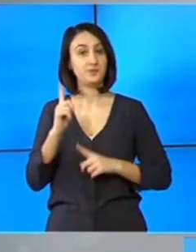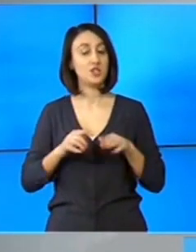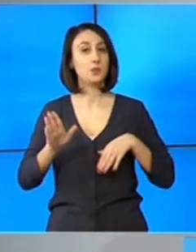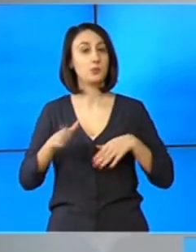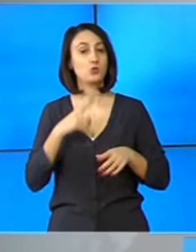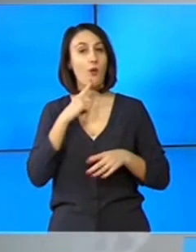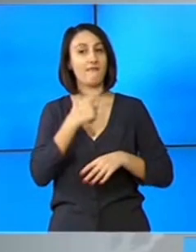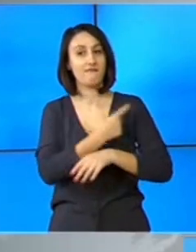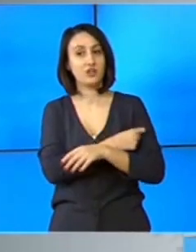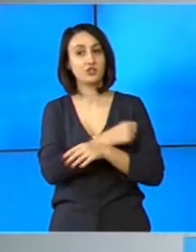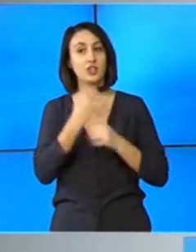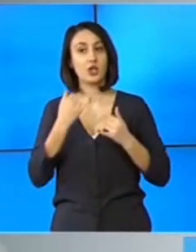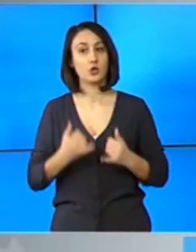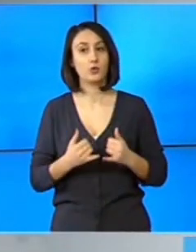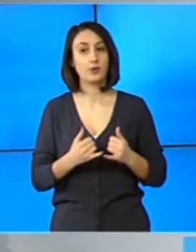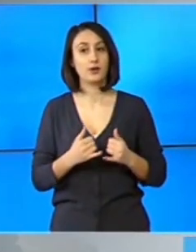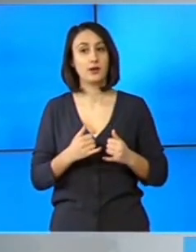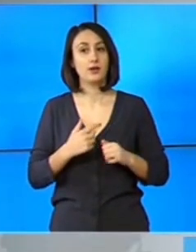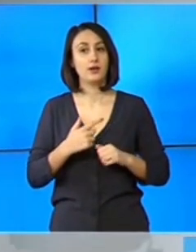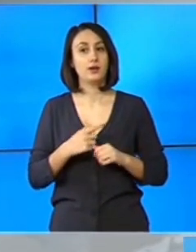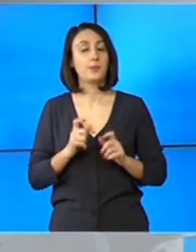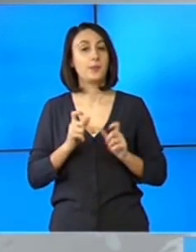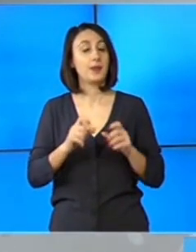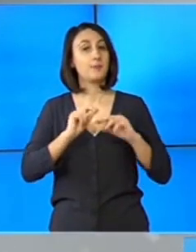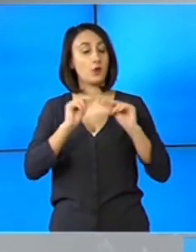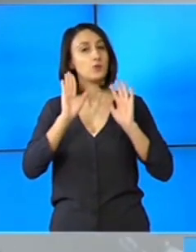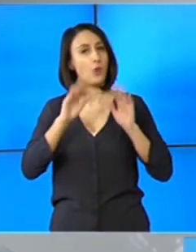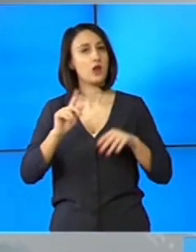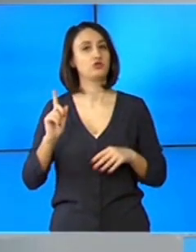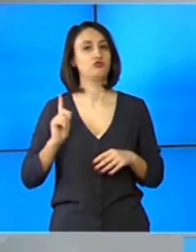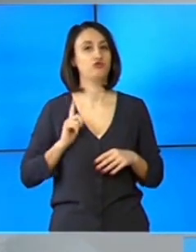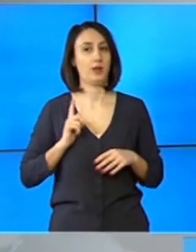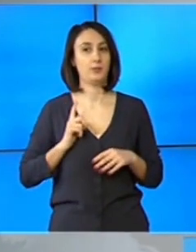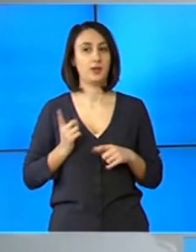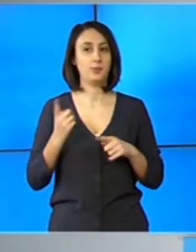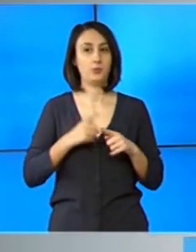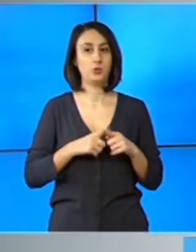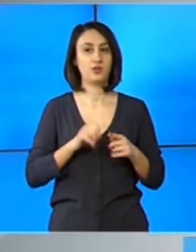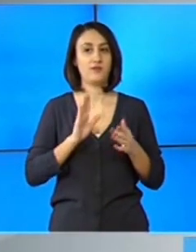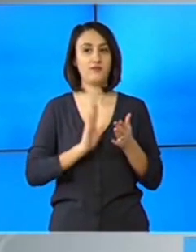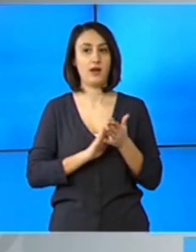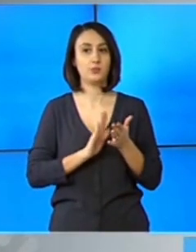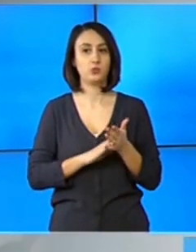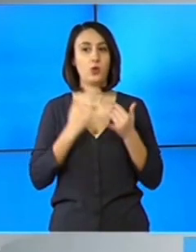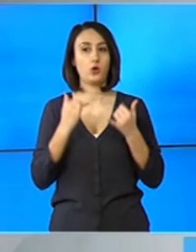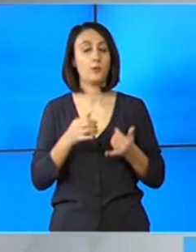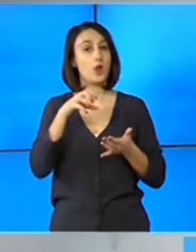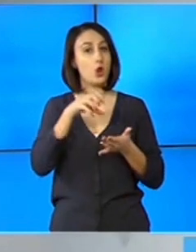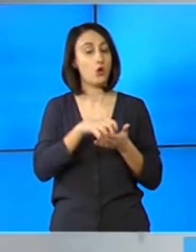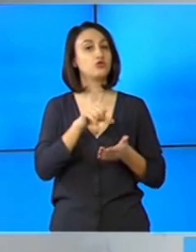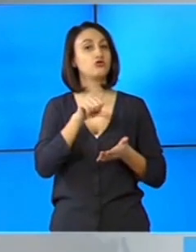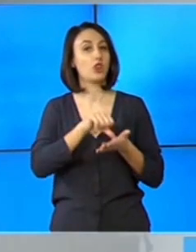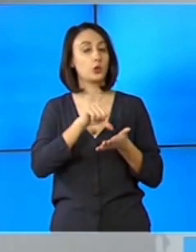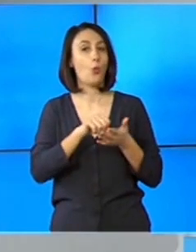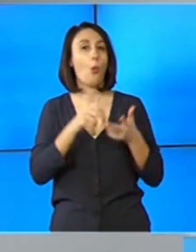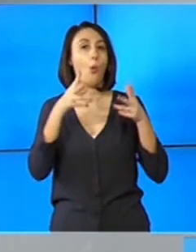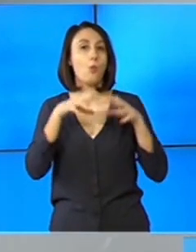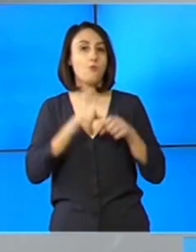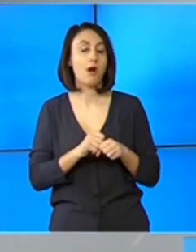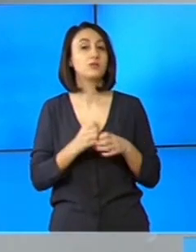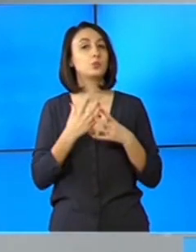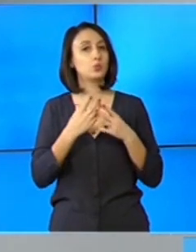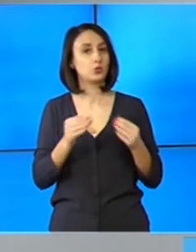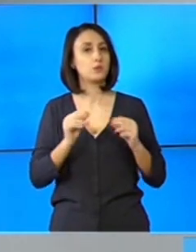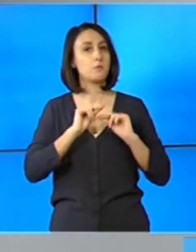ministrul s-a vaccinat deja, imunizarea profesorilor mai are de așteptat. Pe lângă faptul că, momentan, locurile din centre sunt ocupate, mulți